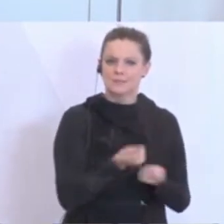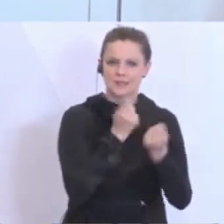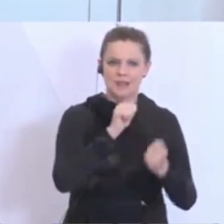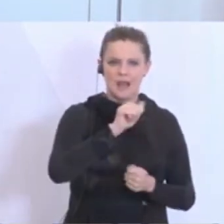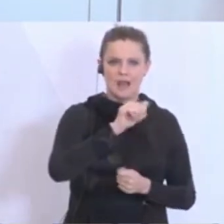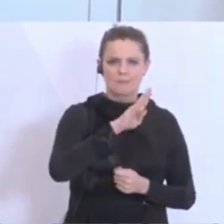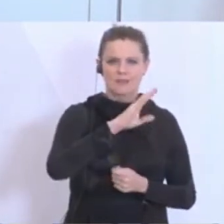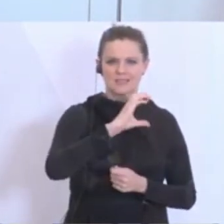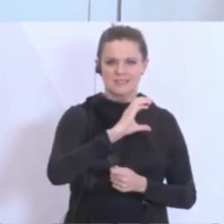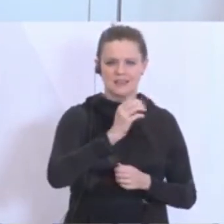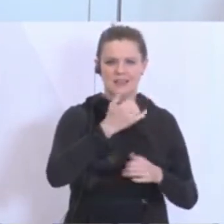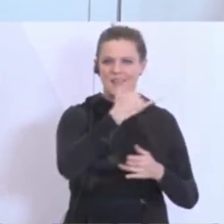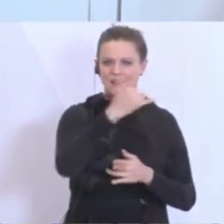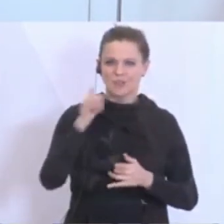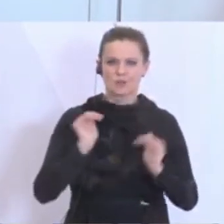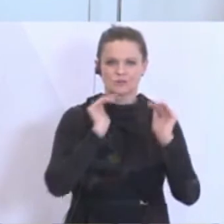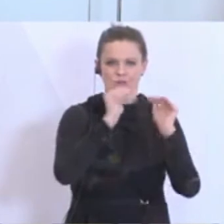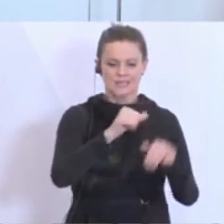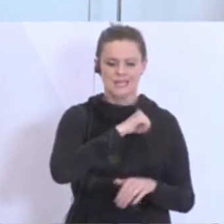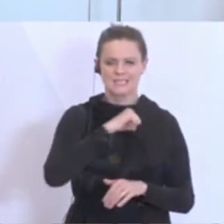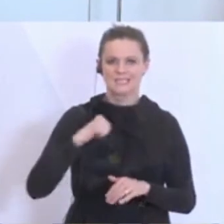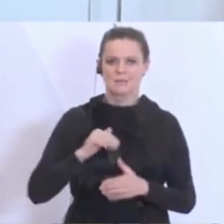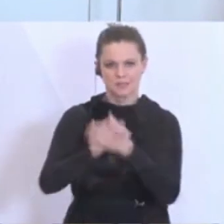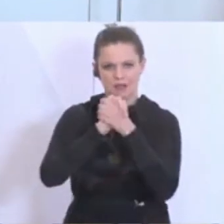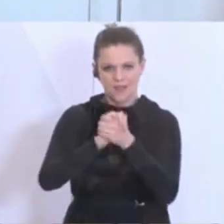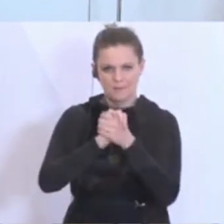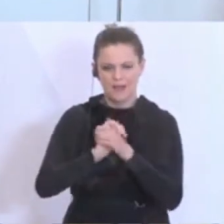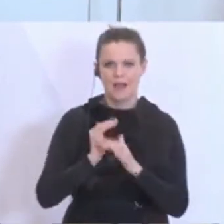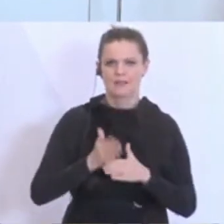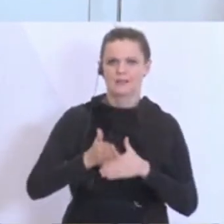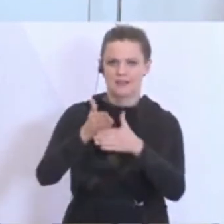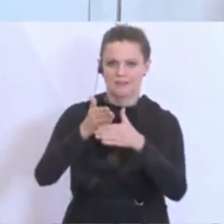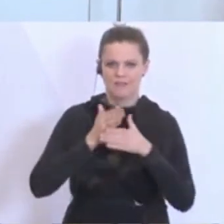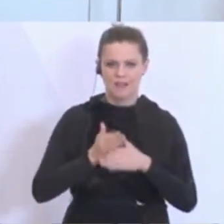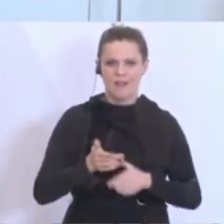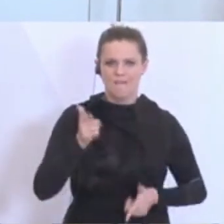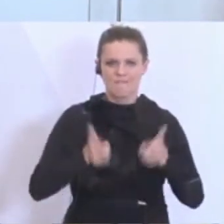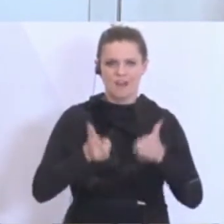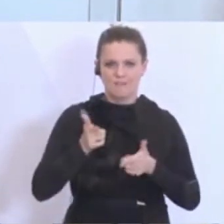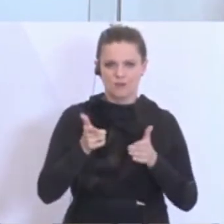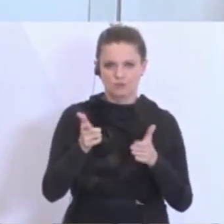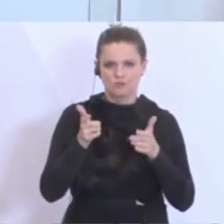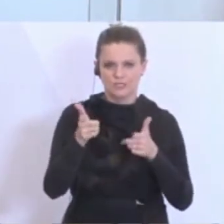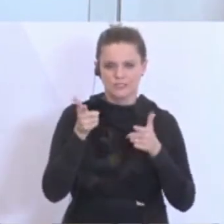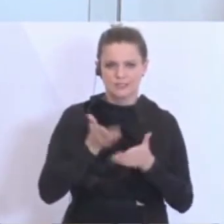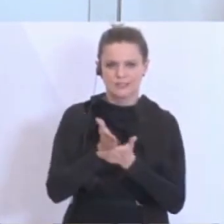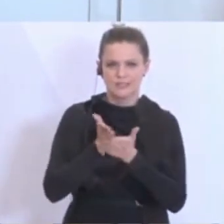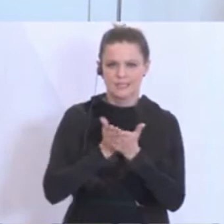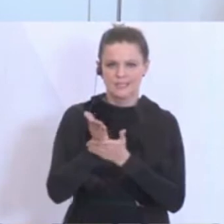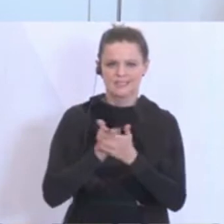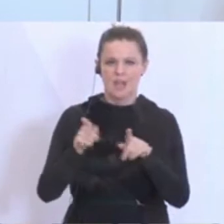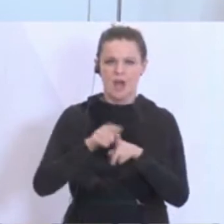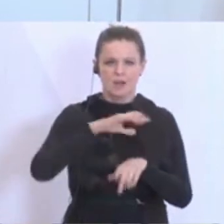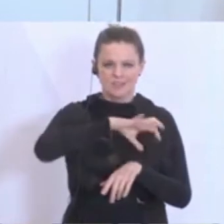-Individualschutz, Selbst- und Kameradenhilfe, Waffen- und Schießdienst, territorialer Wachdienst und auch